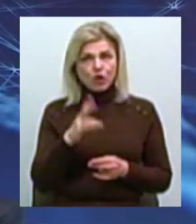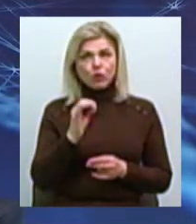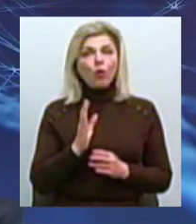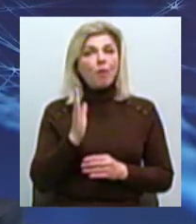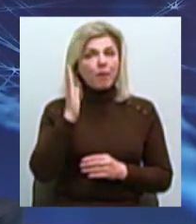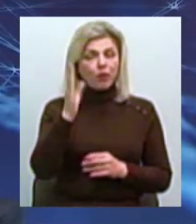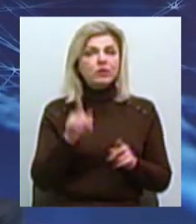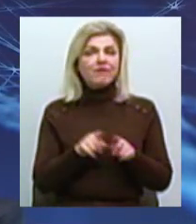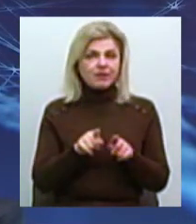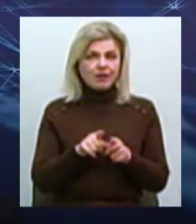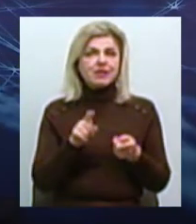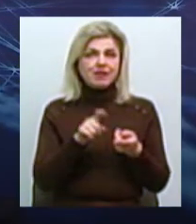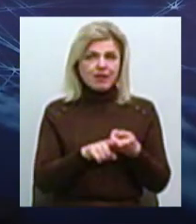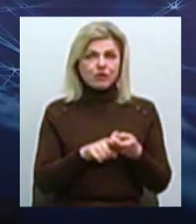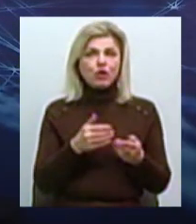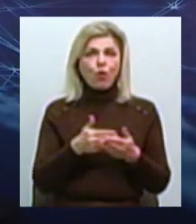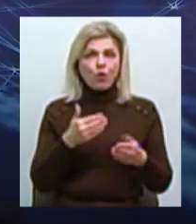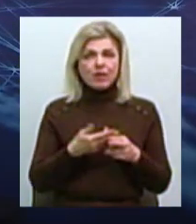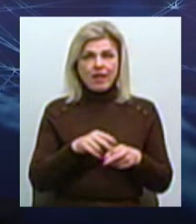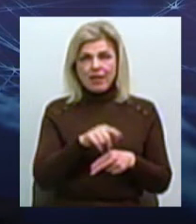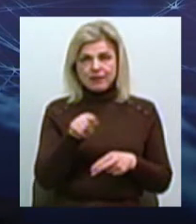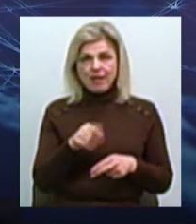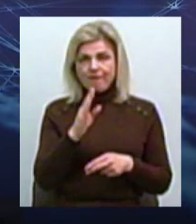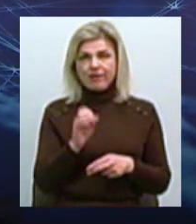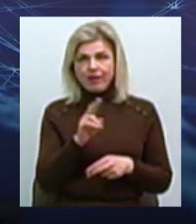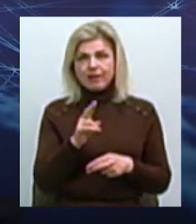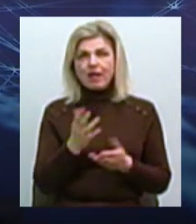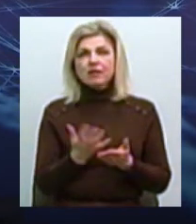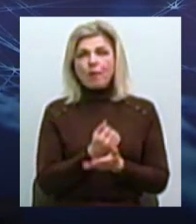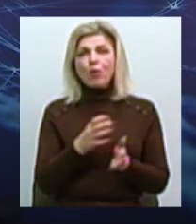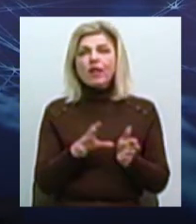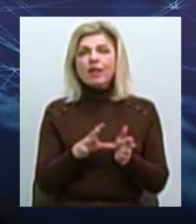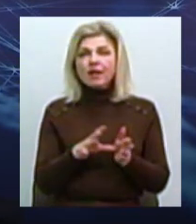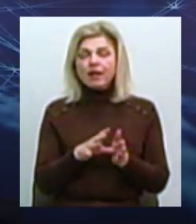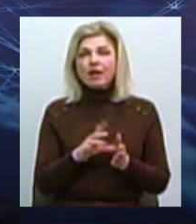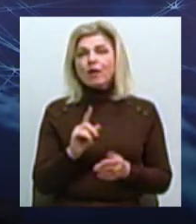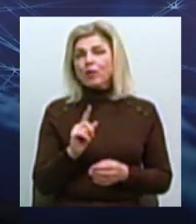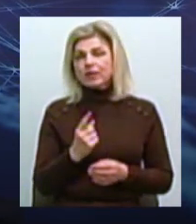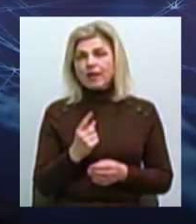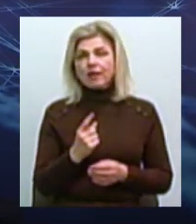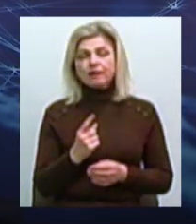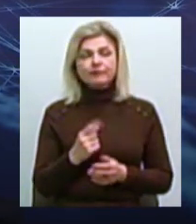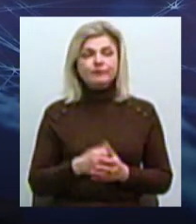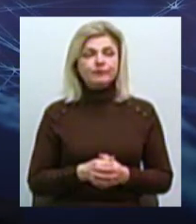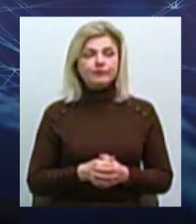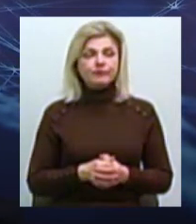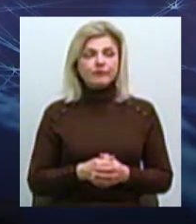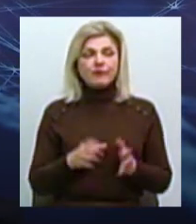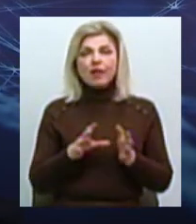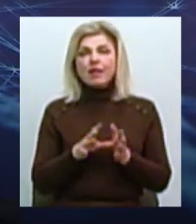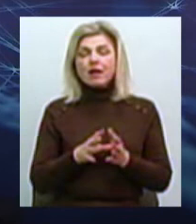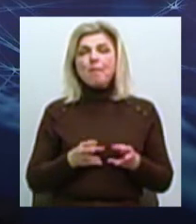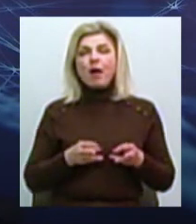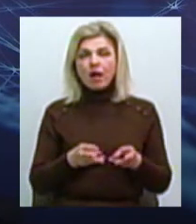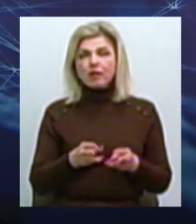все одно залежить від цих видів здобуття енергії. Оскільки викопне енергетичне паливо